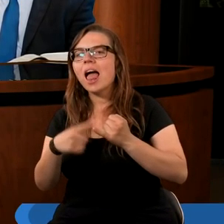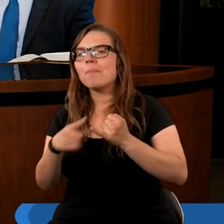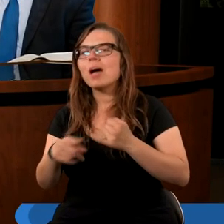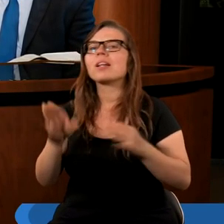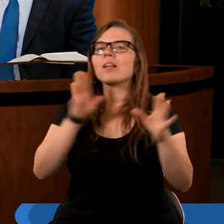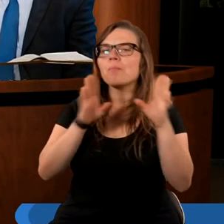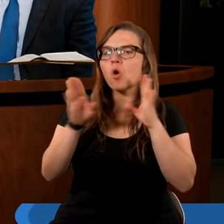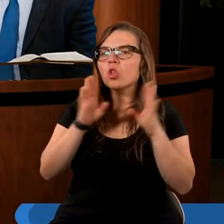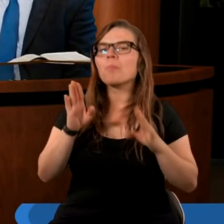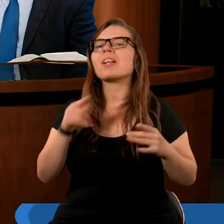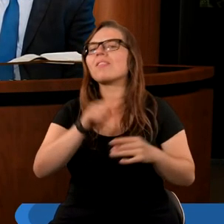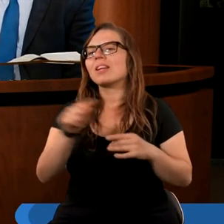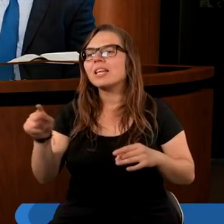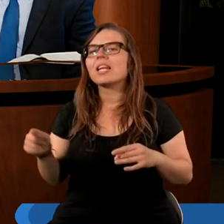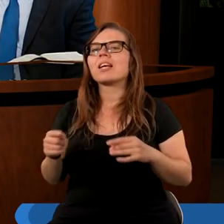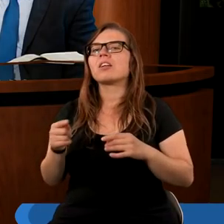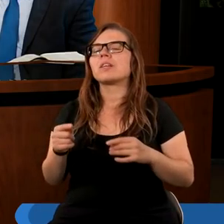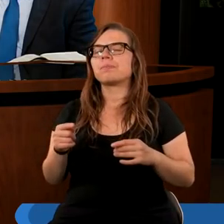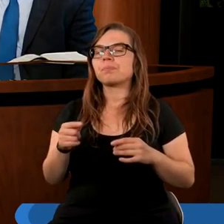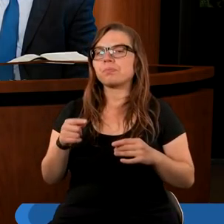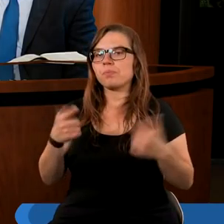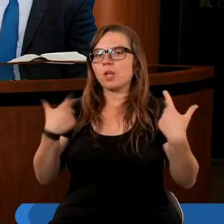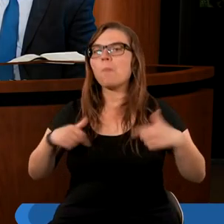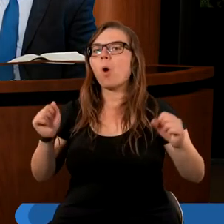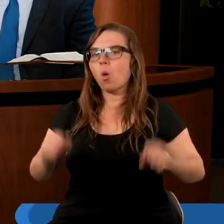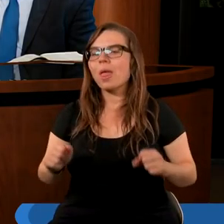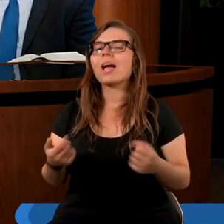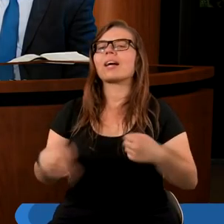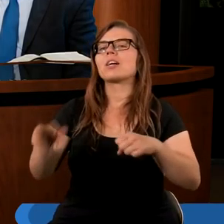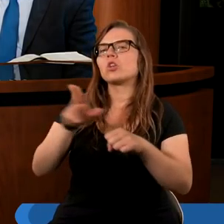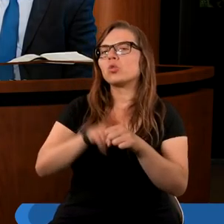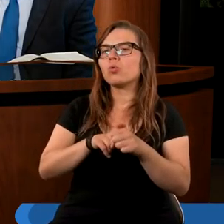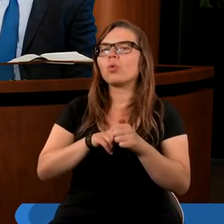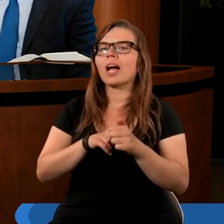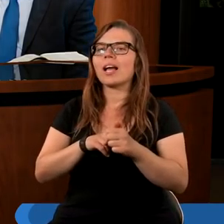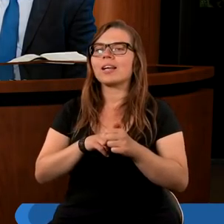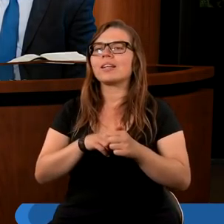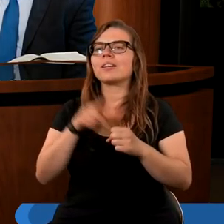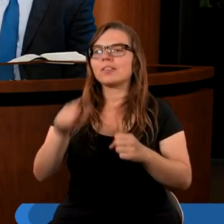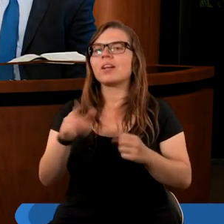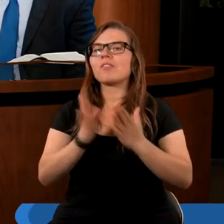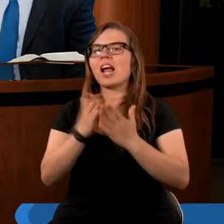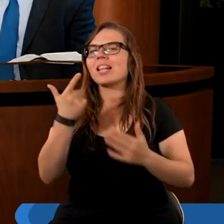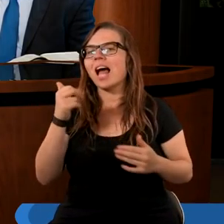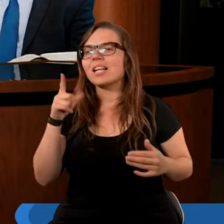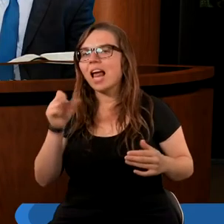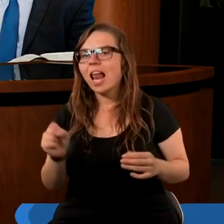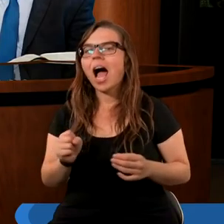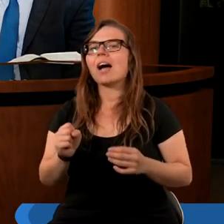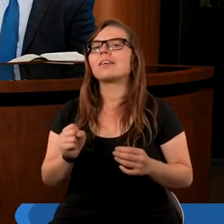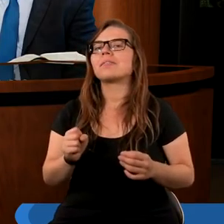pewne podobieństwa tych potęg, które w wizji Daniela